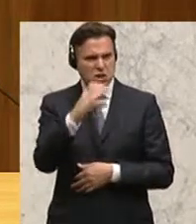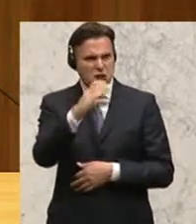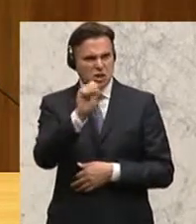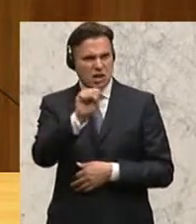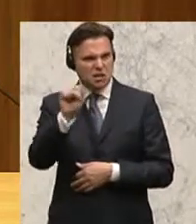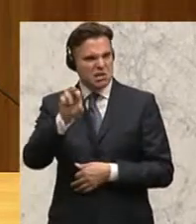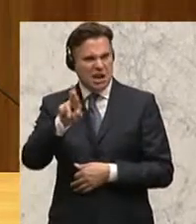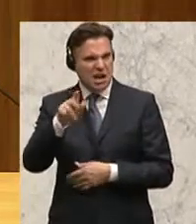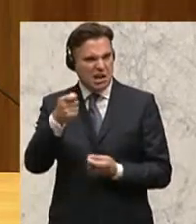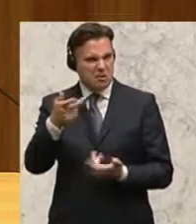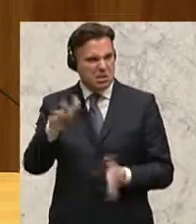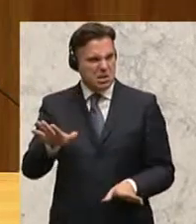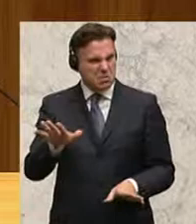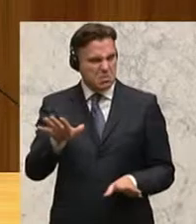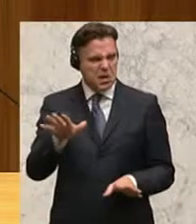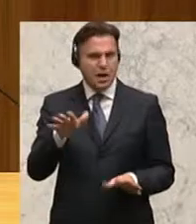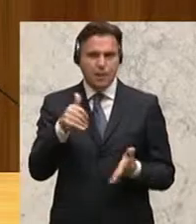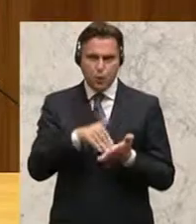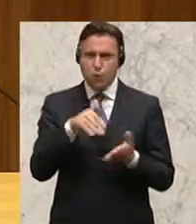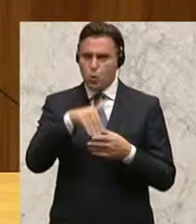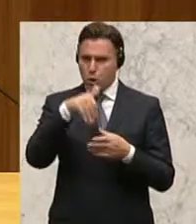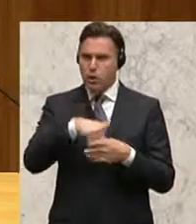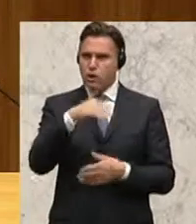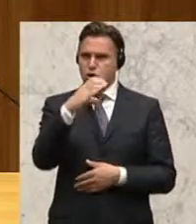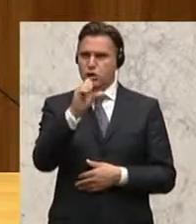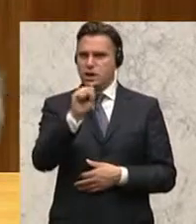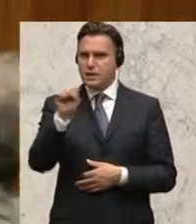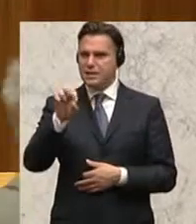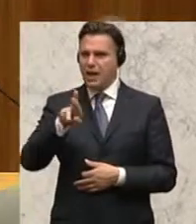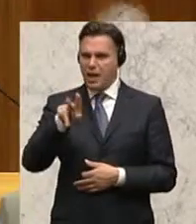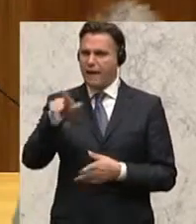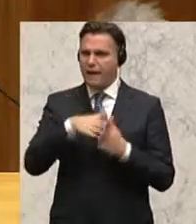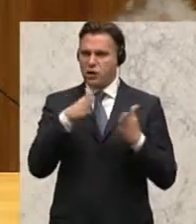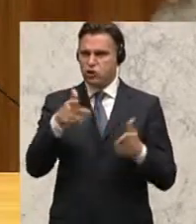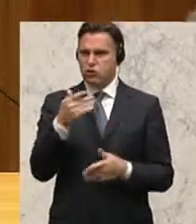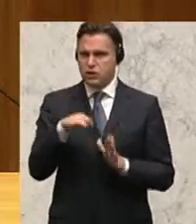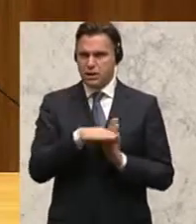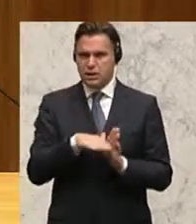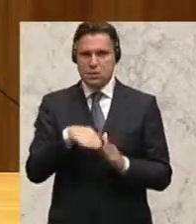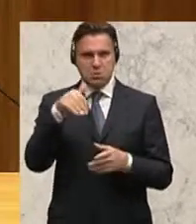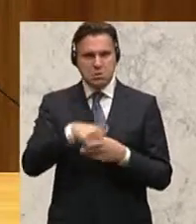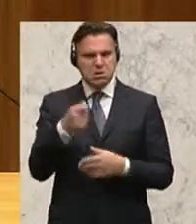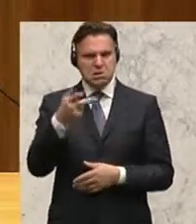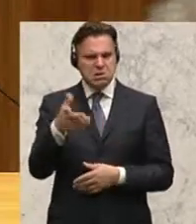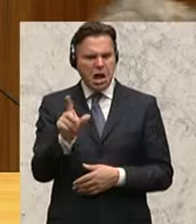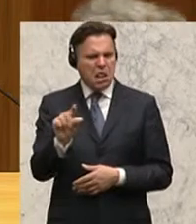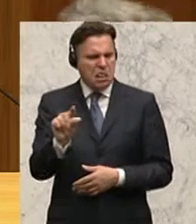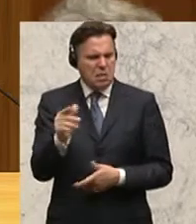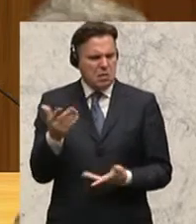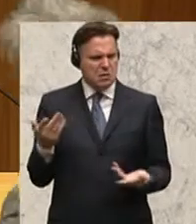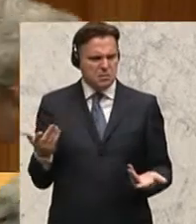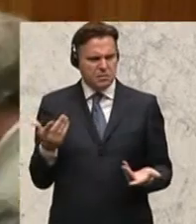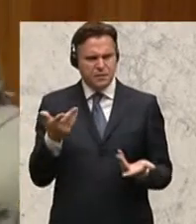mehr, aber es ist noch immer das Entschädigungsgesetz GSSR und da hat es eigentlich eine sehr überschaubare Zahl der Fälle bei der